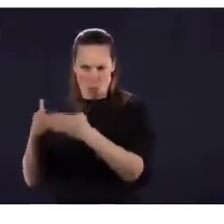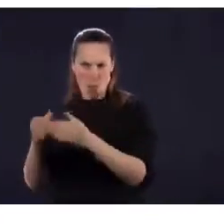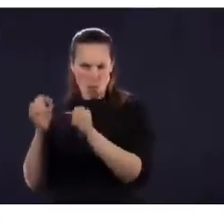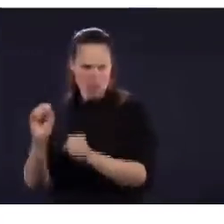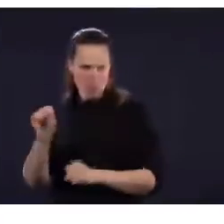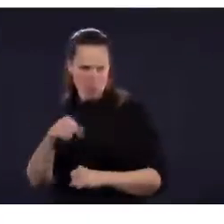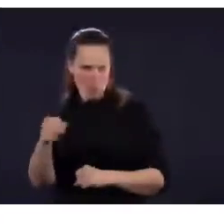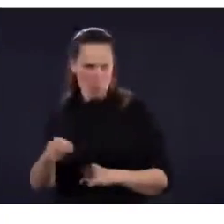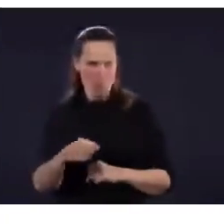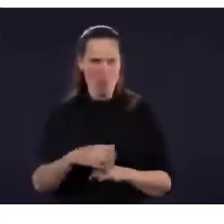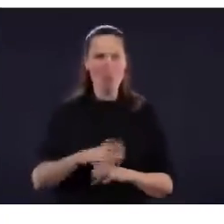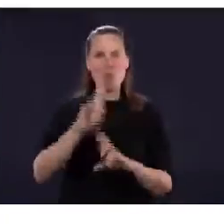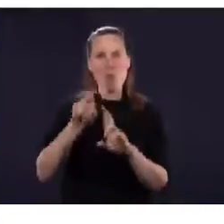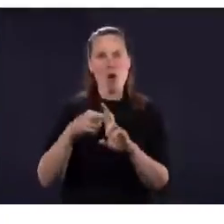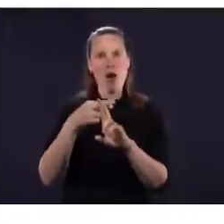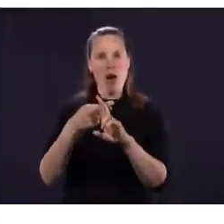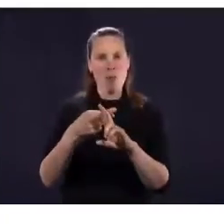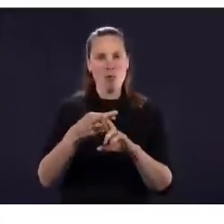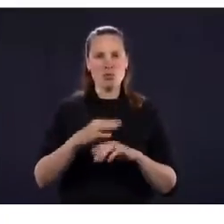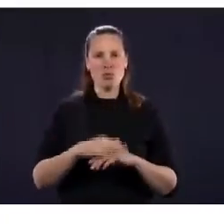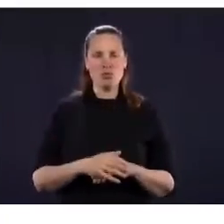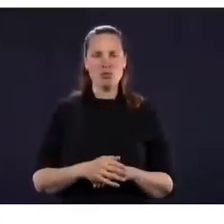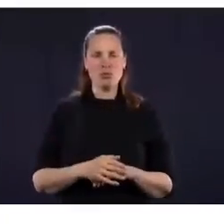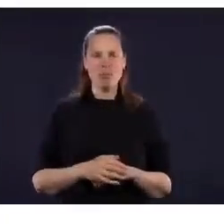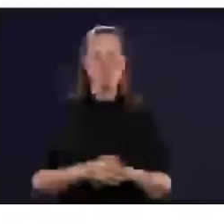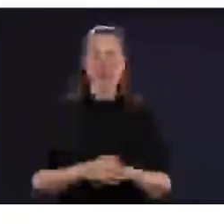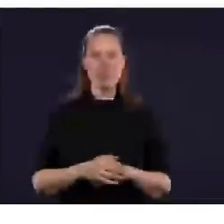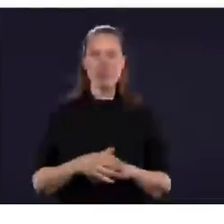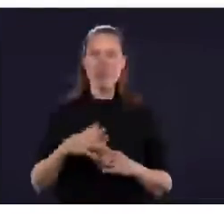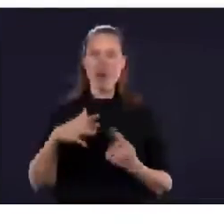Les personnes qui passent d'une région à l'autre,